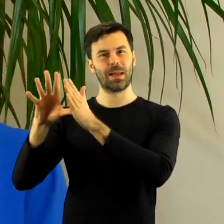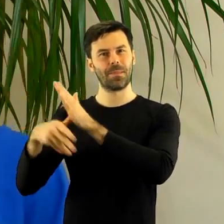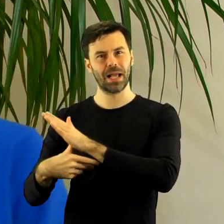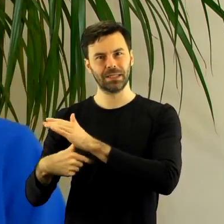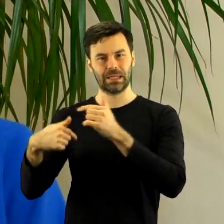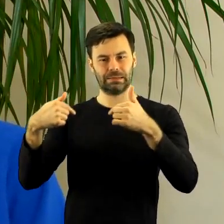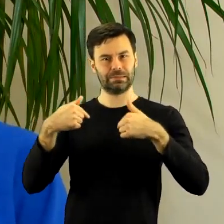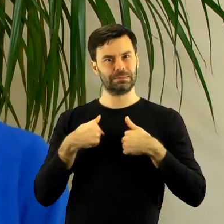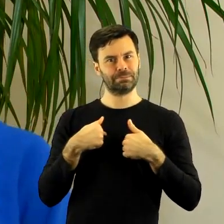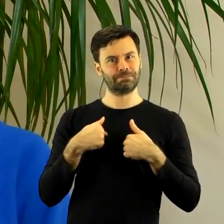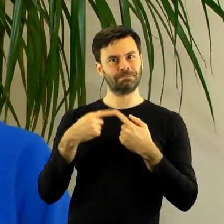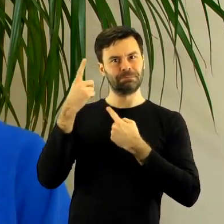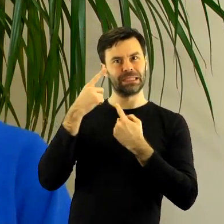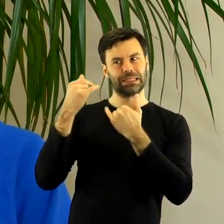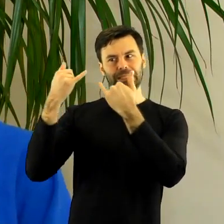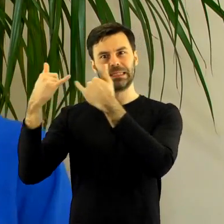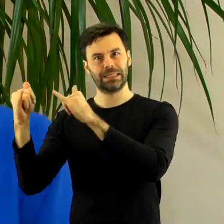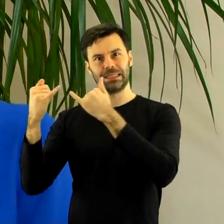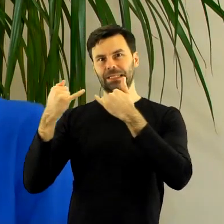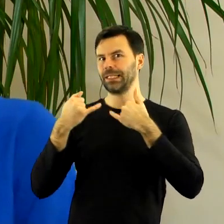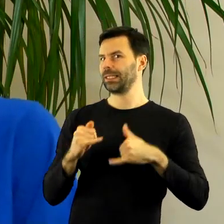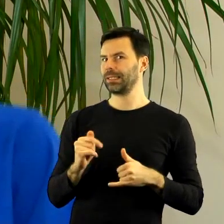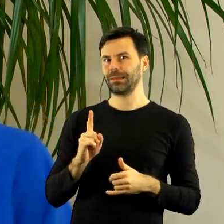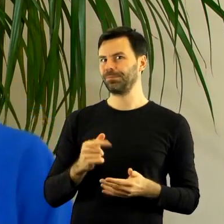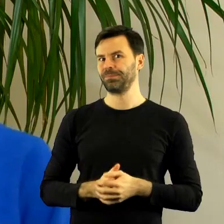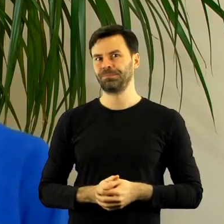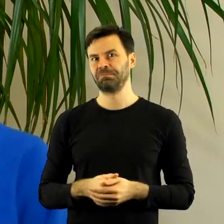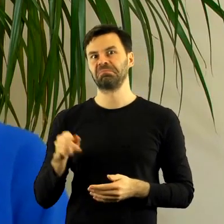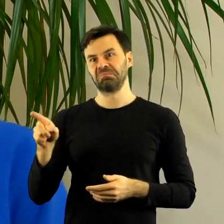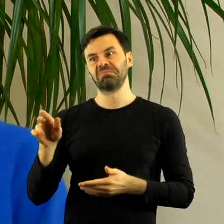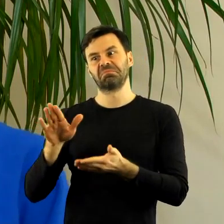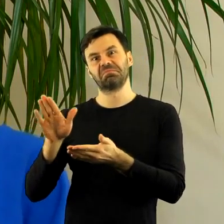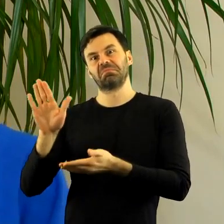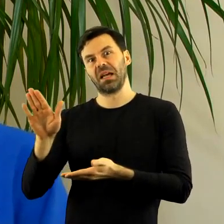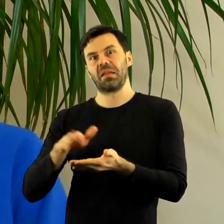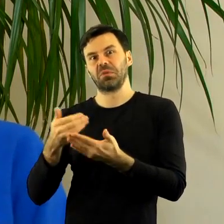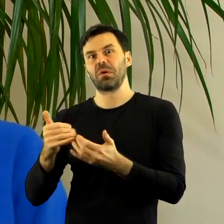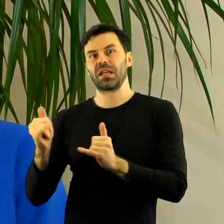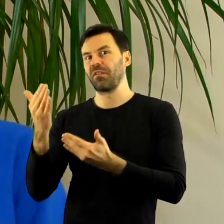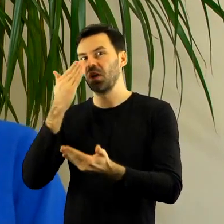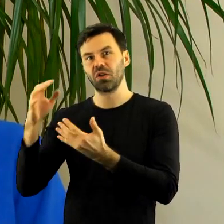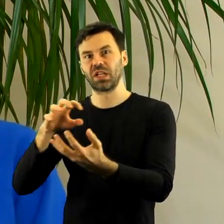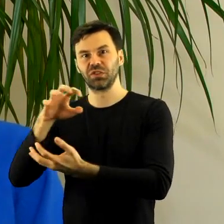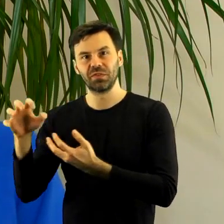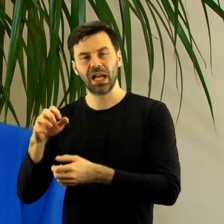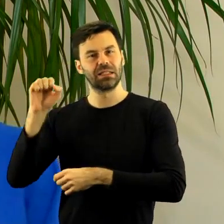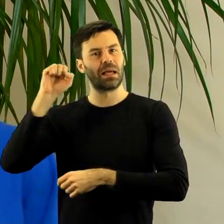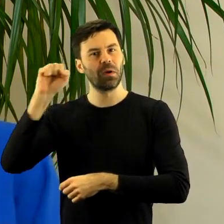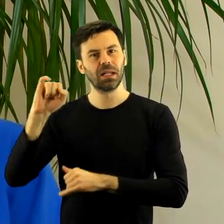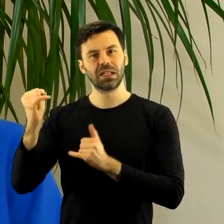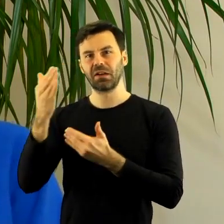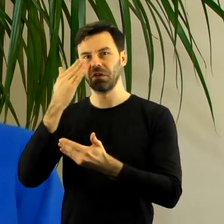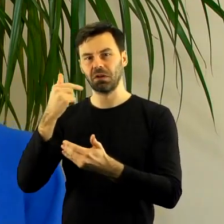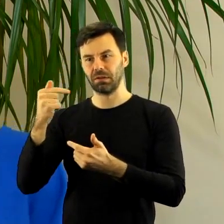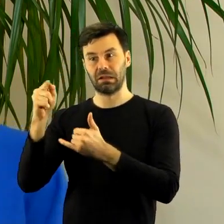Radę Miasta, tam jeszcze porozmawialiśmy o innych rzeczach, które są w mieście i stwierdziliśmy, oj trzeba iść dalej, bo